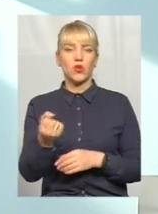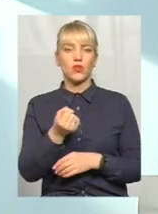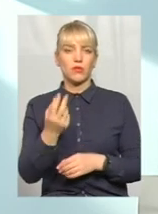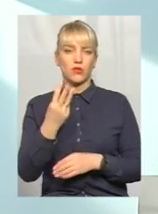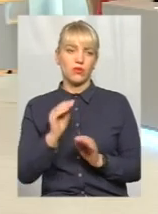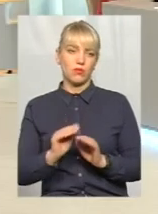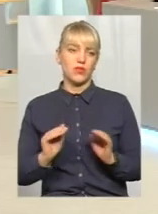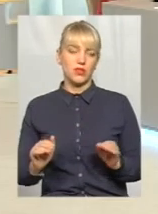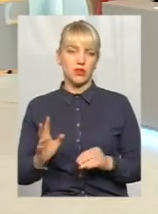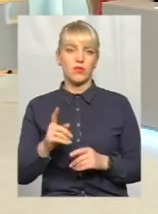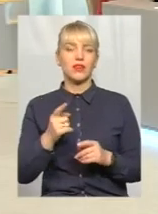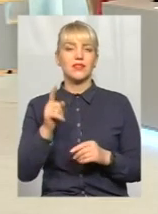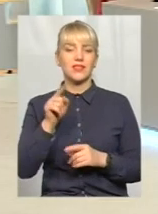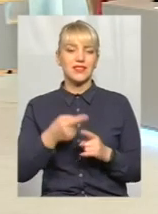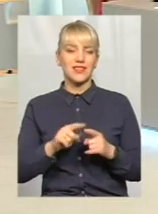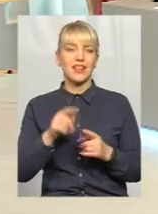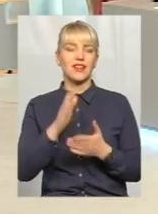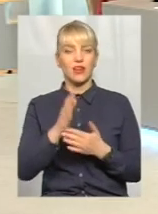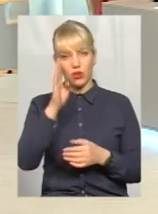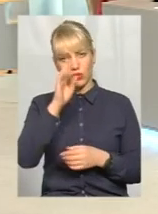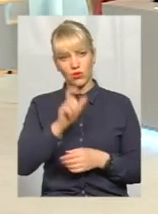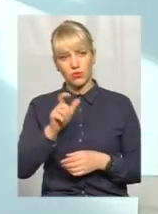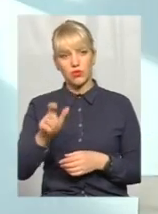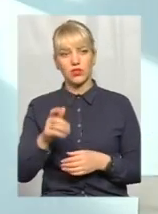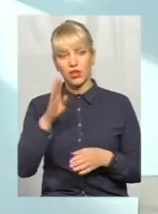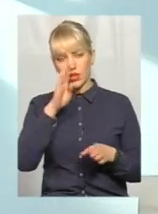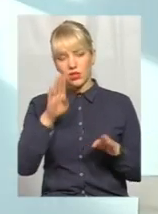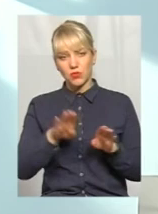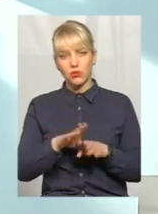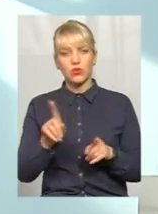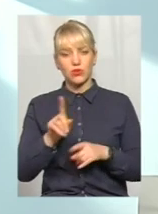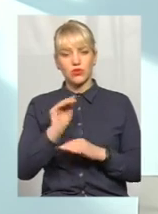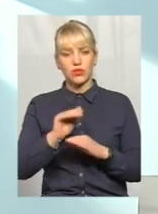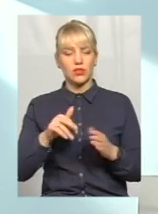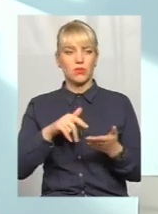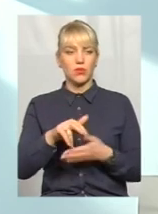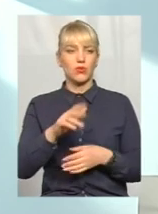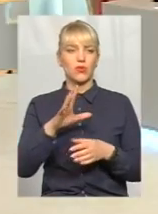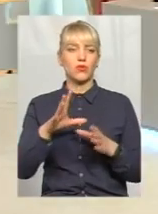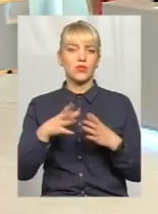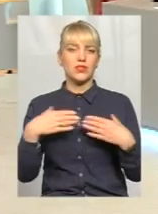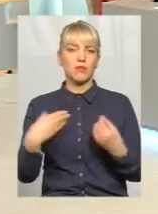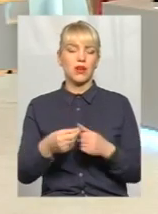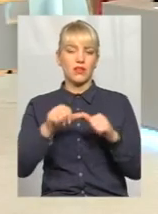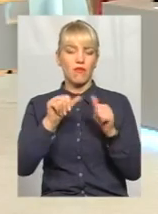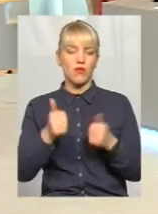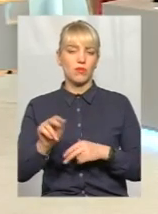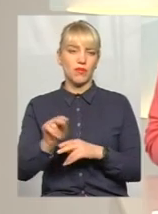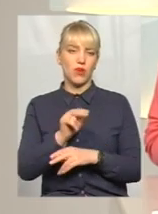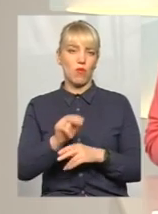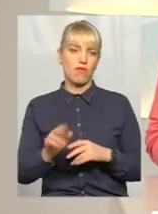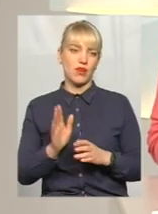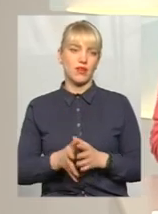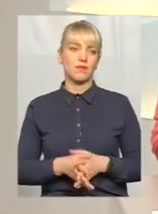Тим більше це хлопчики. Скоріше всього діти підуть після надання статусу, підуть у сімейні форми виховання. Скажіть, будь ласка, чи